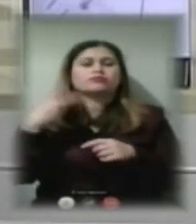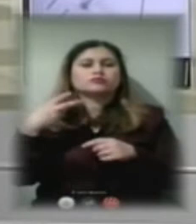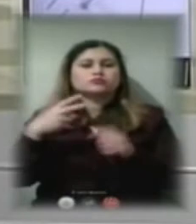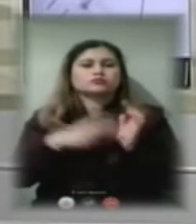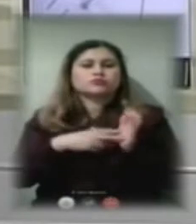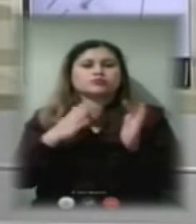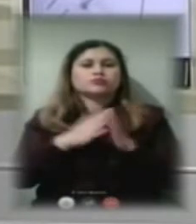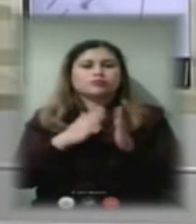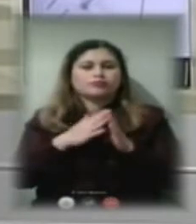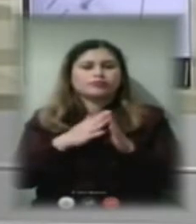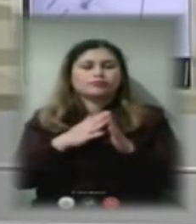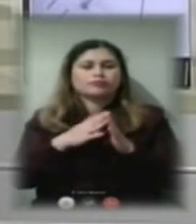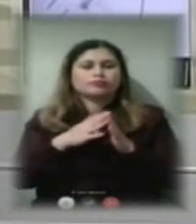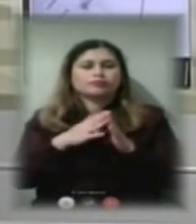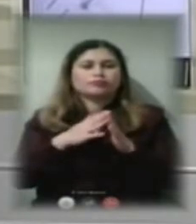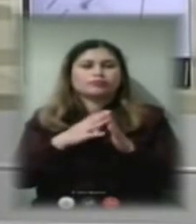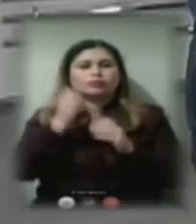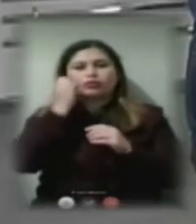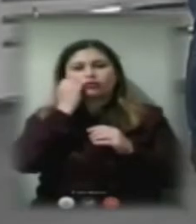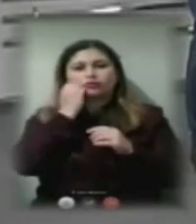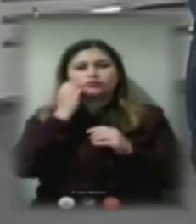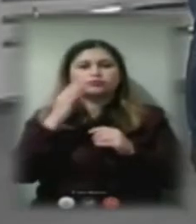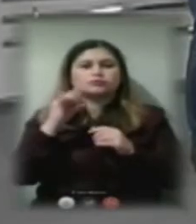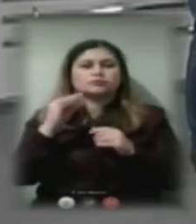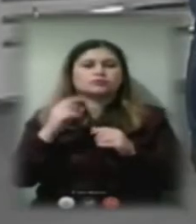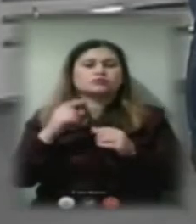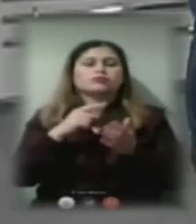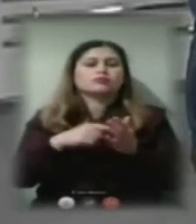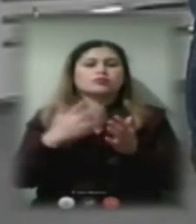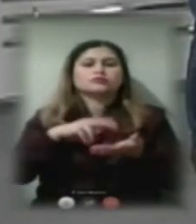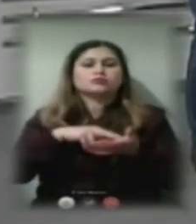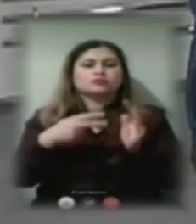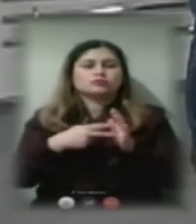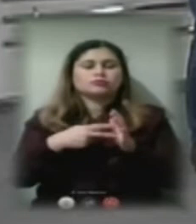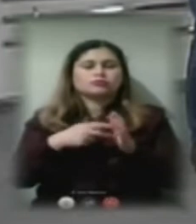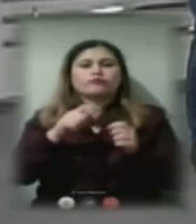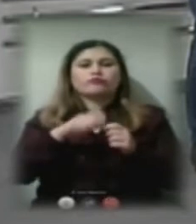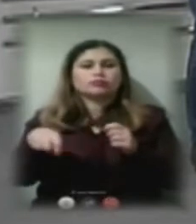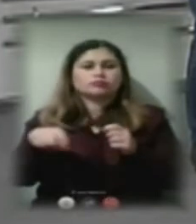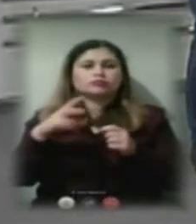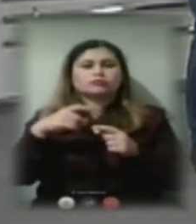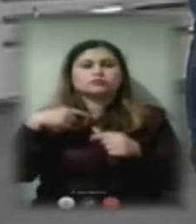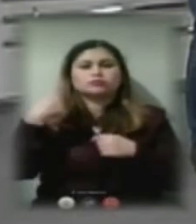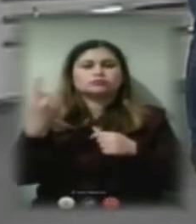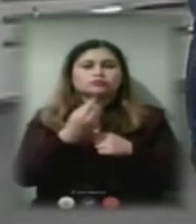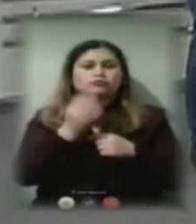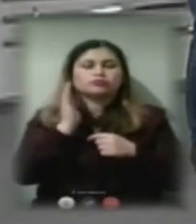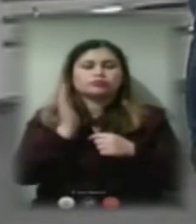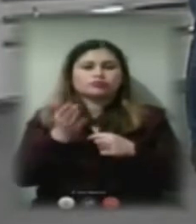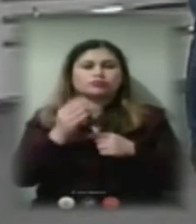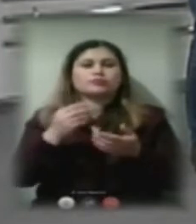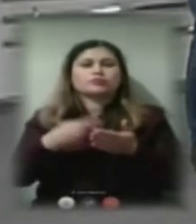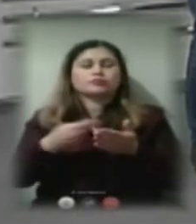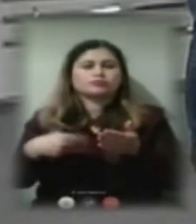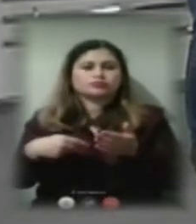старої частини міста, які заплановано відімкнути, на наступному тижні буде підписано, я все ж таки